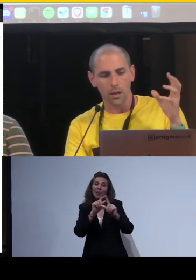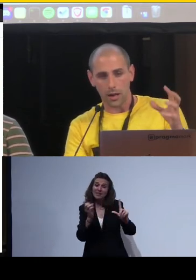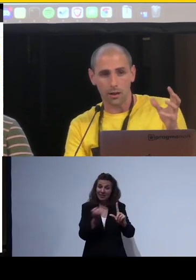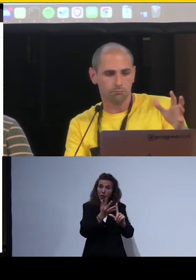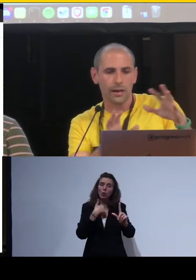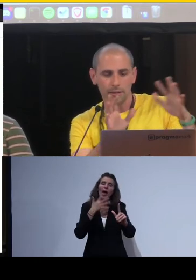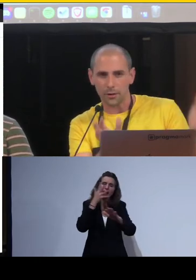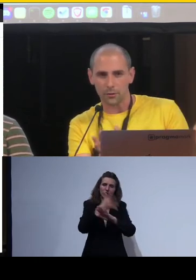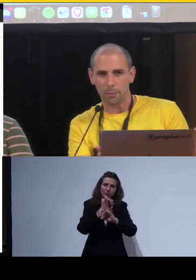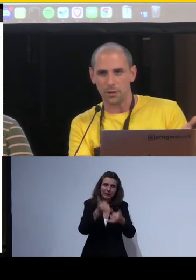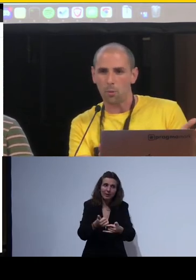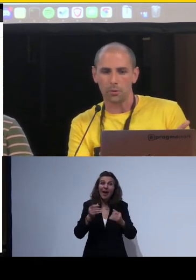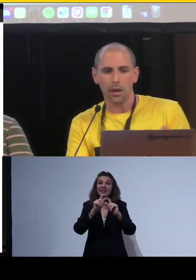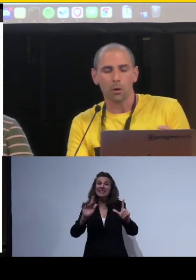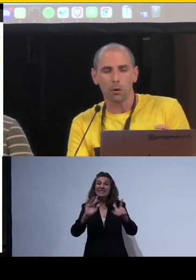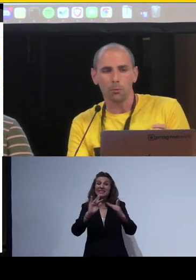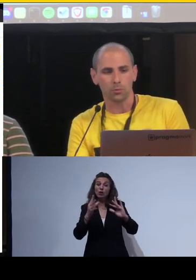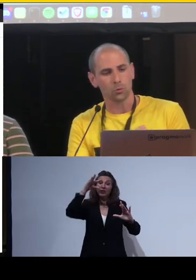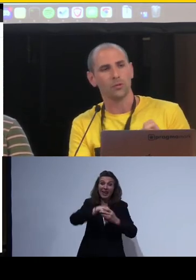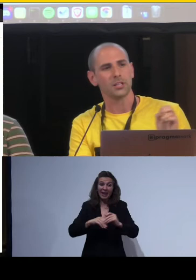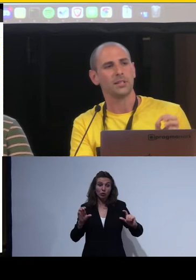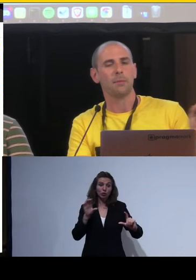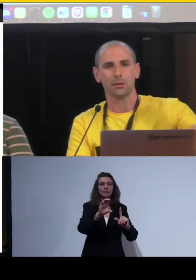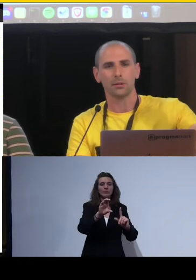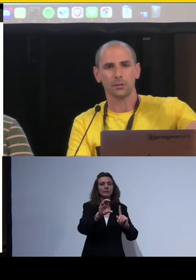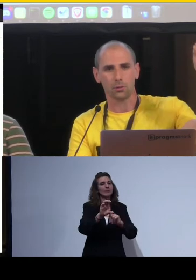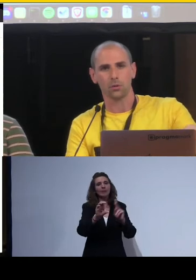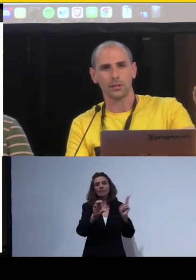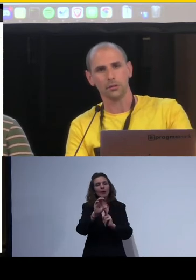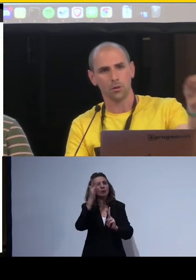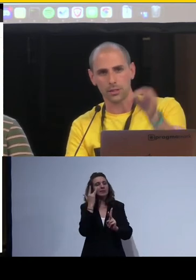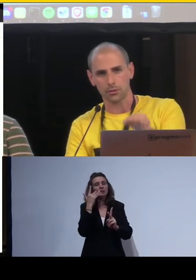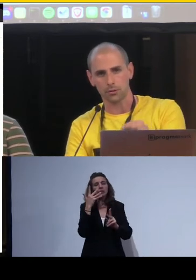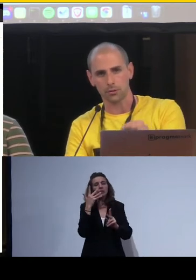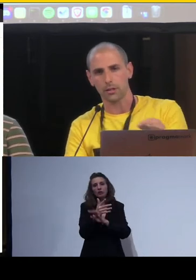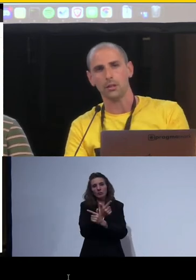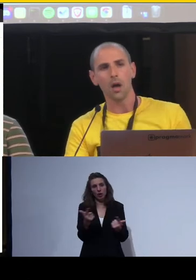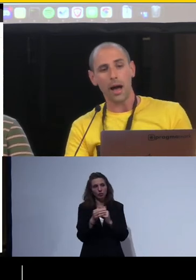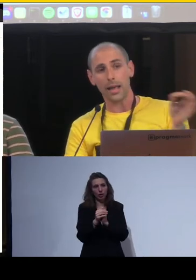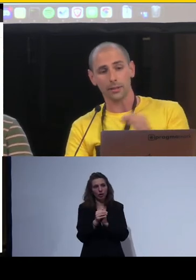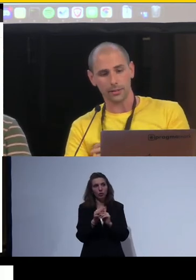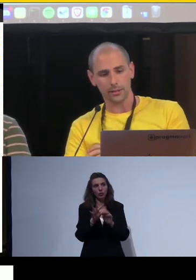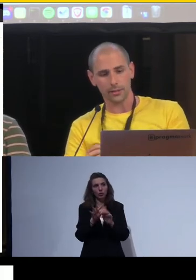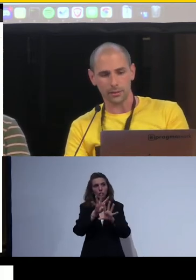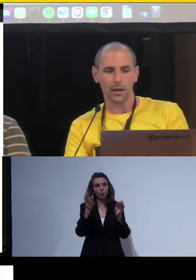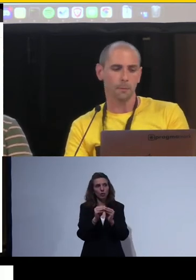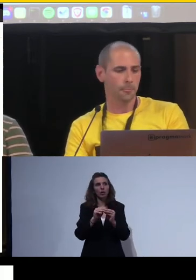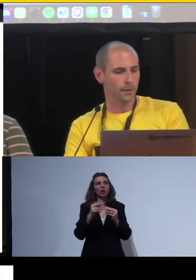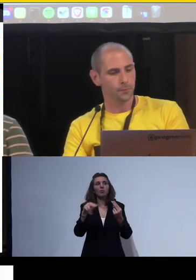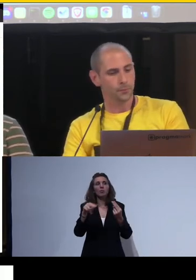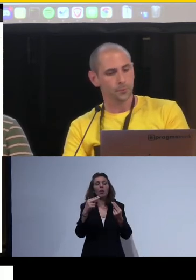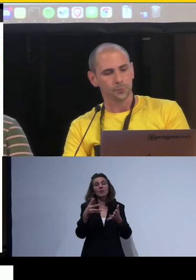all'interno della pagina web, a quel punto tutto viene semanticamente mantenuto, dal titolo al testo alternativo, all'header delle